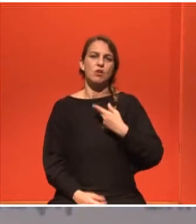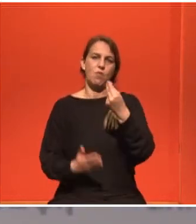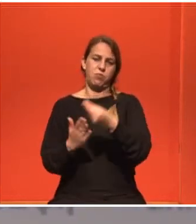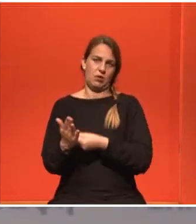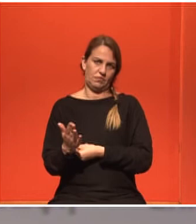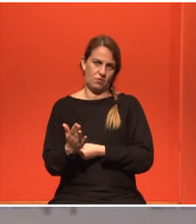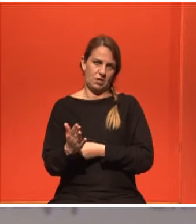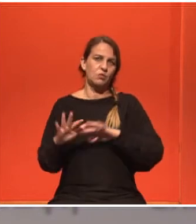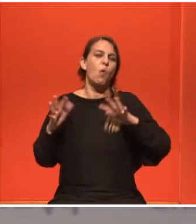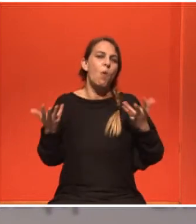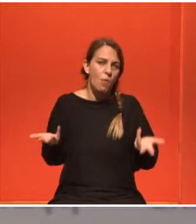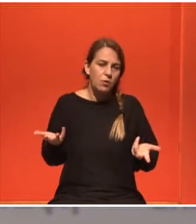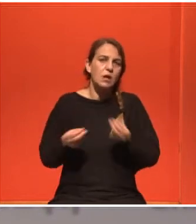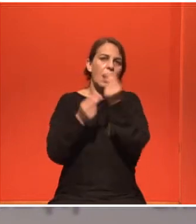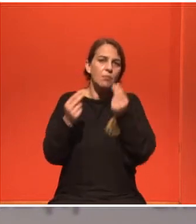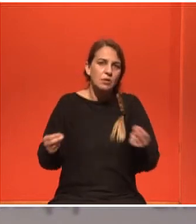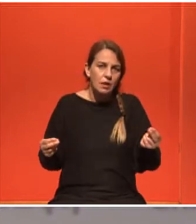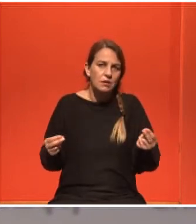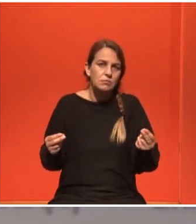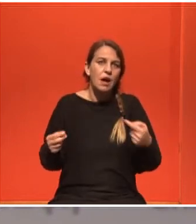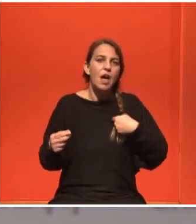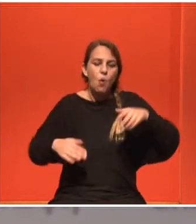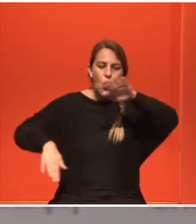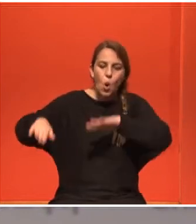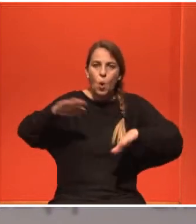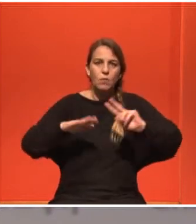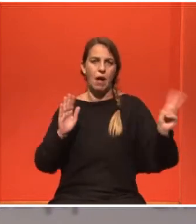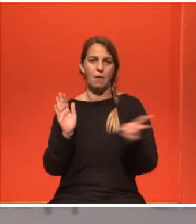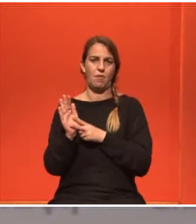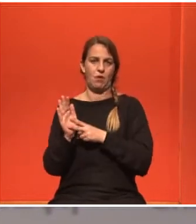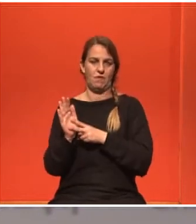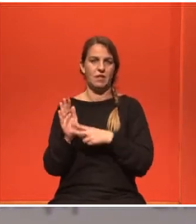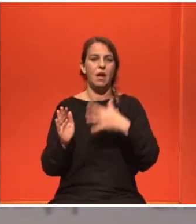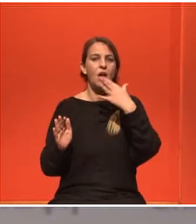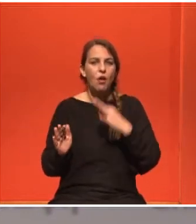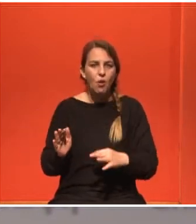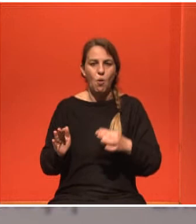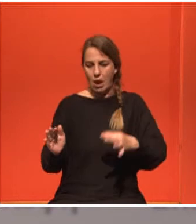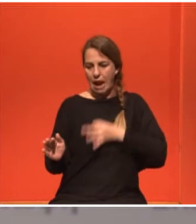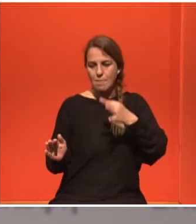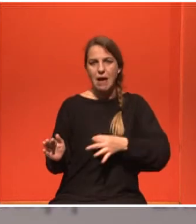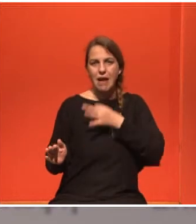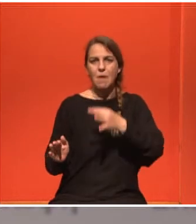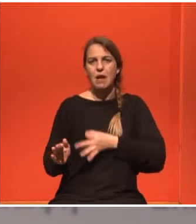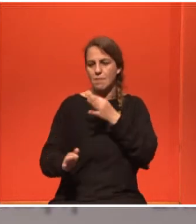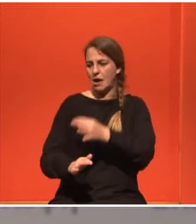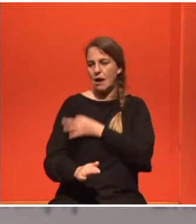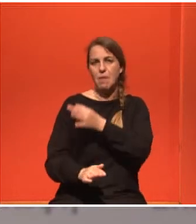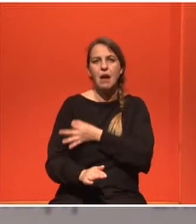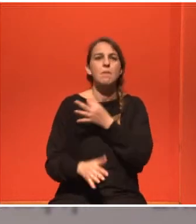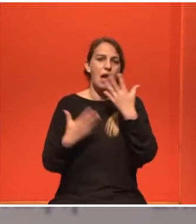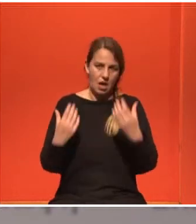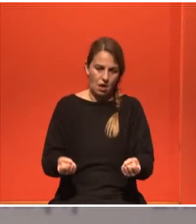η πρώτη μου επαφή ήταν να μην μπορώ να κολυμπήσω γιατί είχα αρκετά ράματα και όλο αυτό με ενοχλούσε.